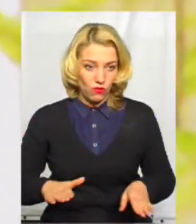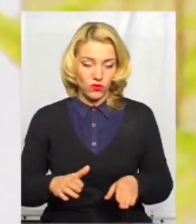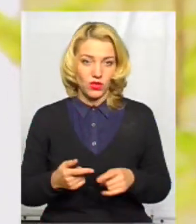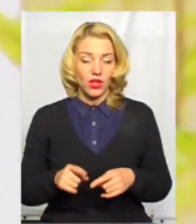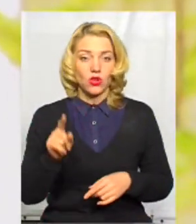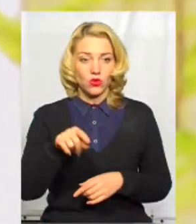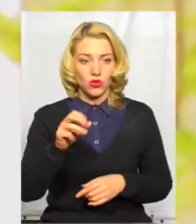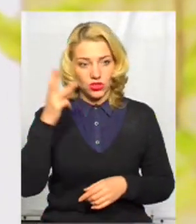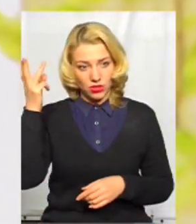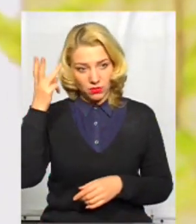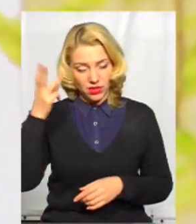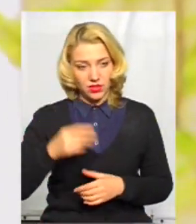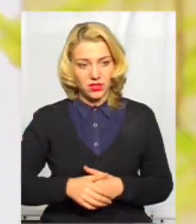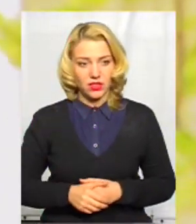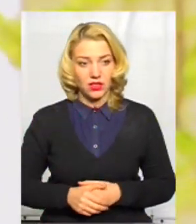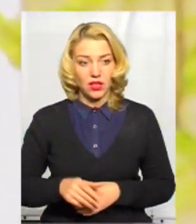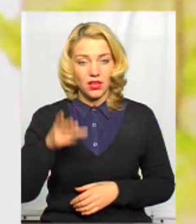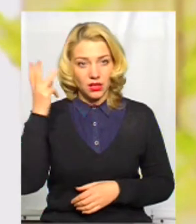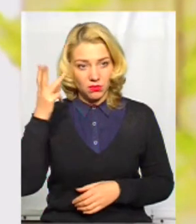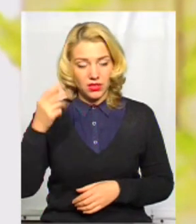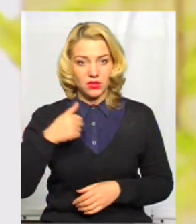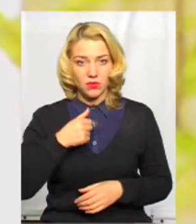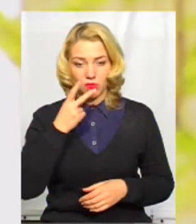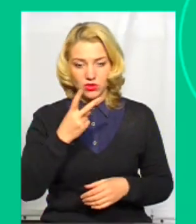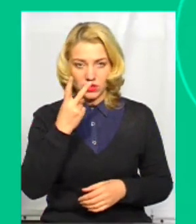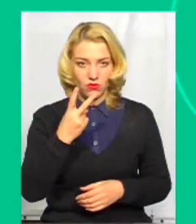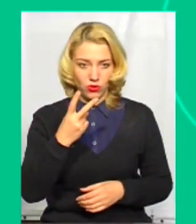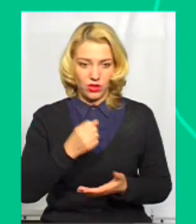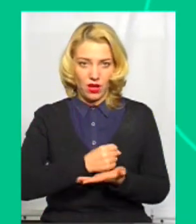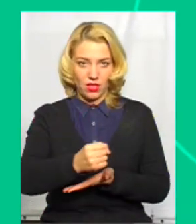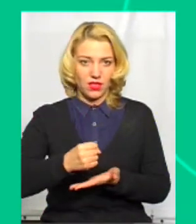речі, до Хмельницького мені показали всього дві кандидатури.